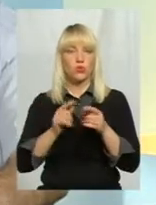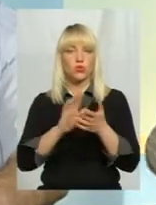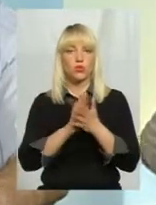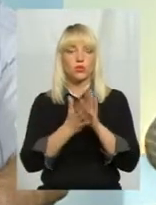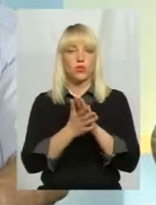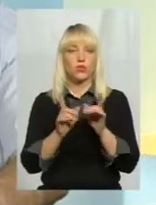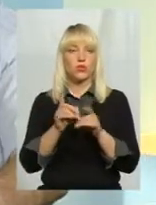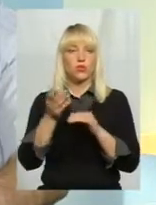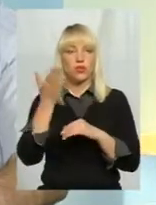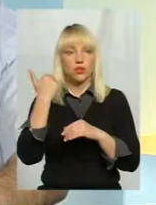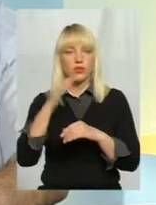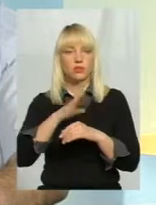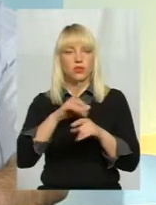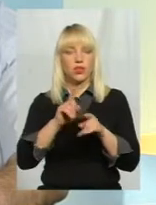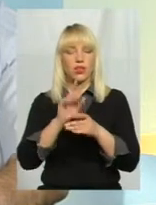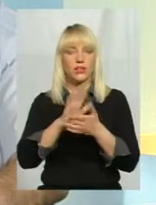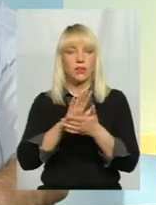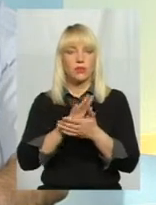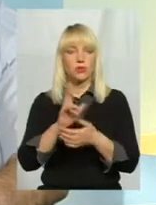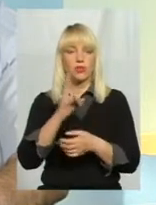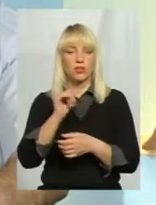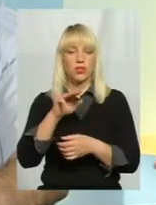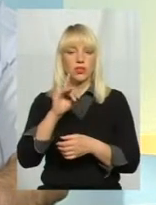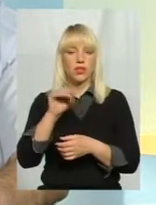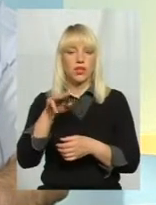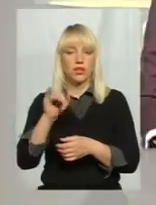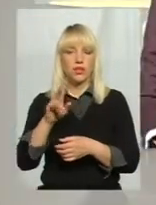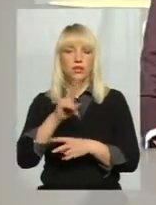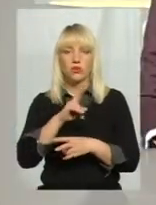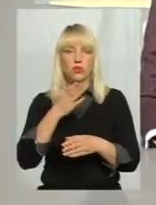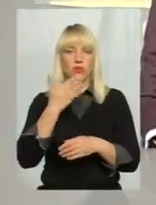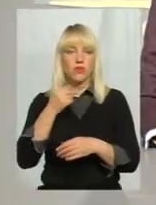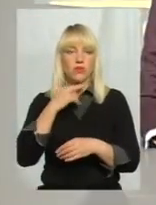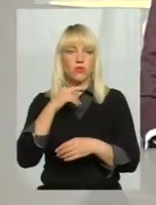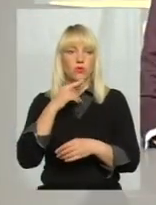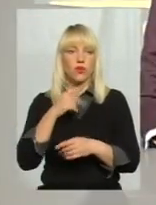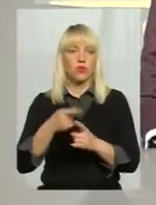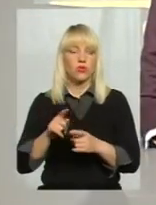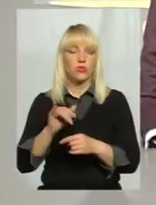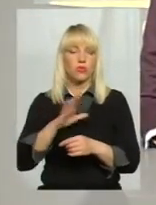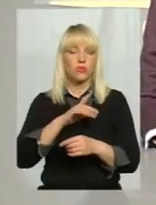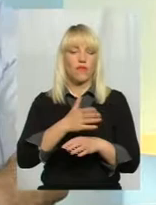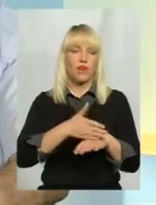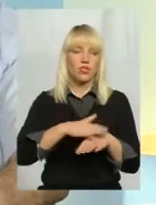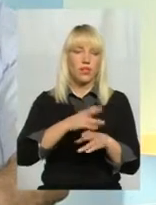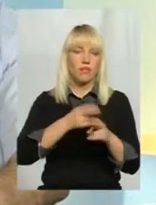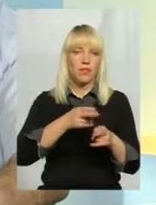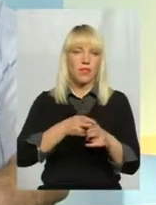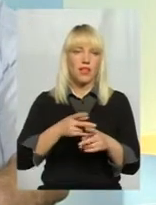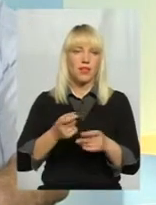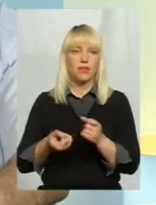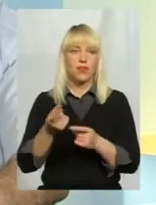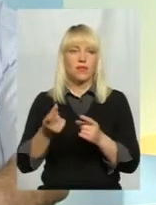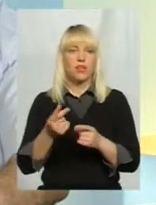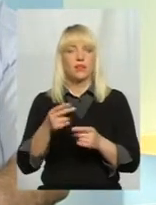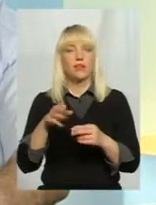що раніше було таке забруднення, що ми на нітрати, нітрити навіть не звертали увагу. Бо були там солі важкі, метали десь вдруг появлялися